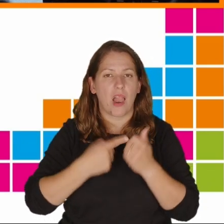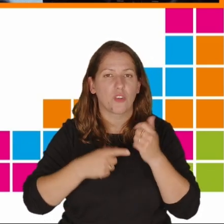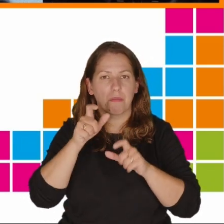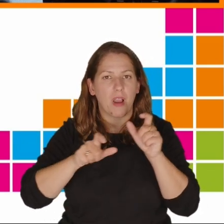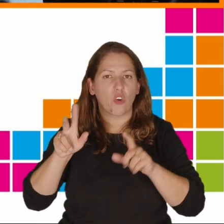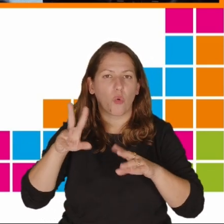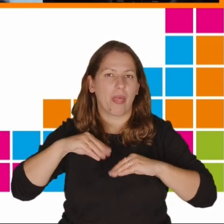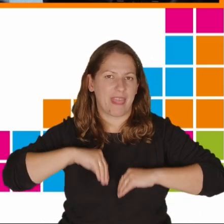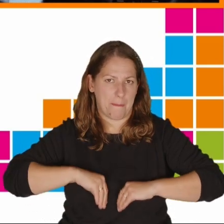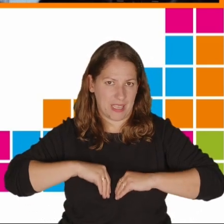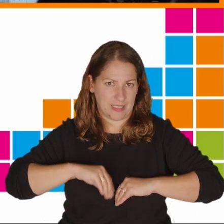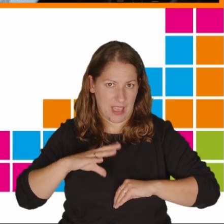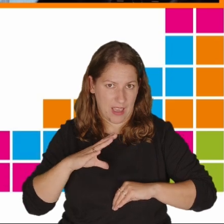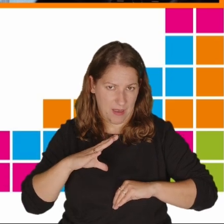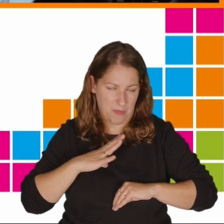zdiagnozowanych depresji.